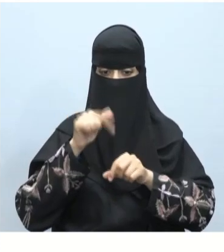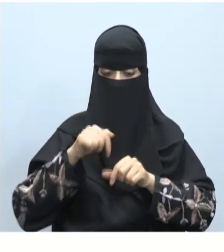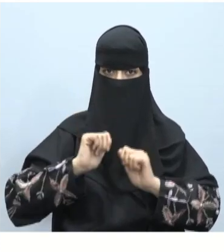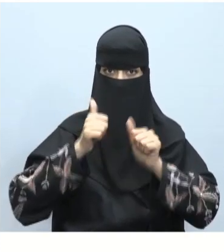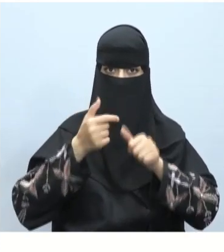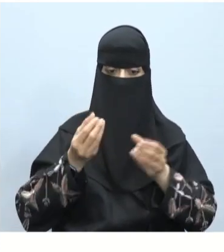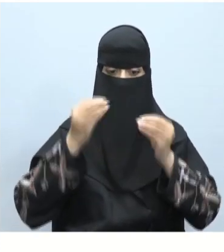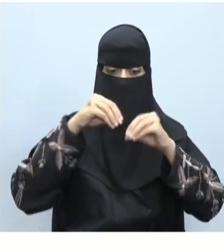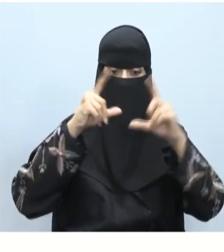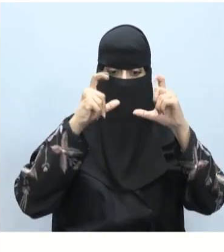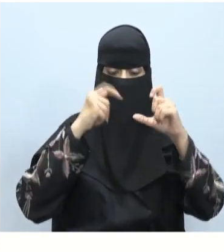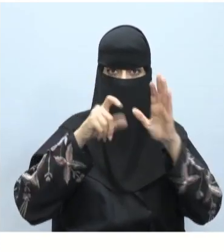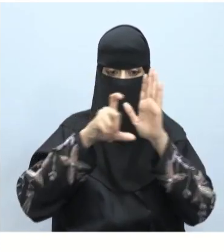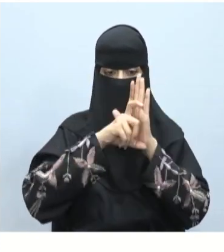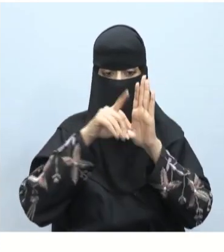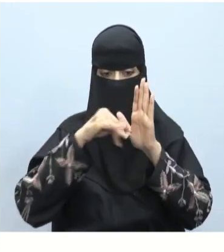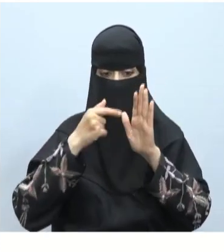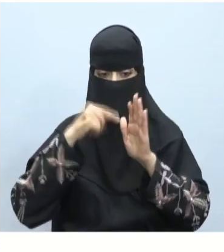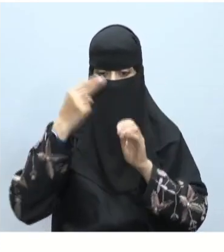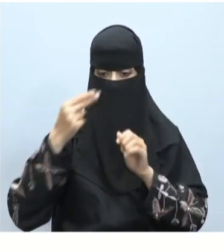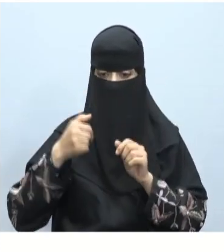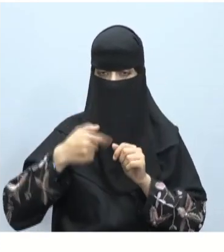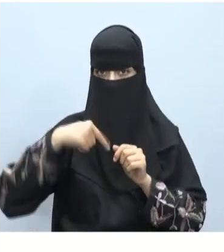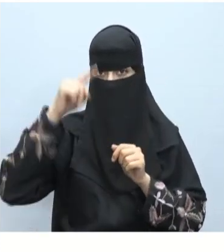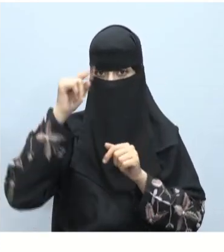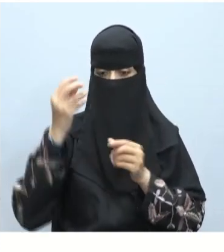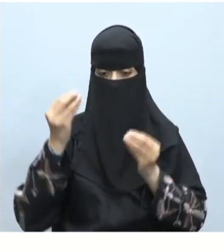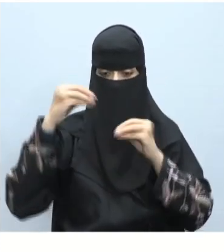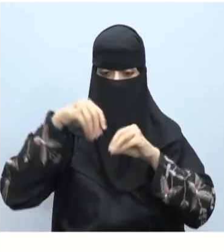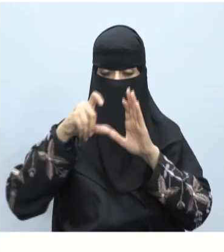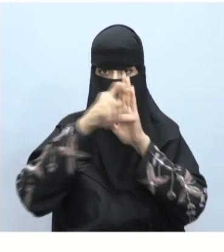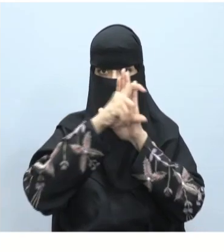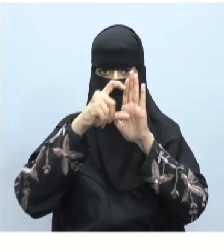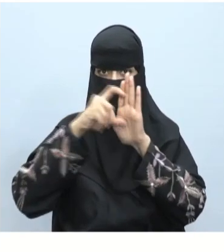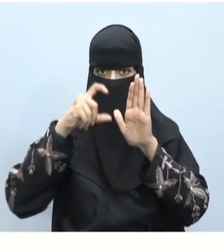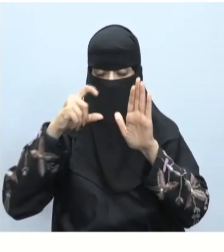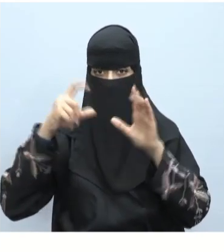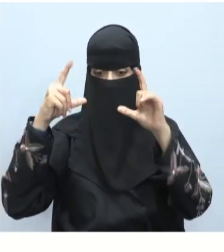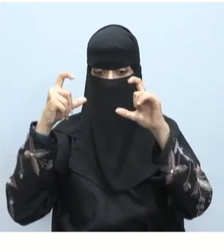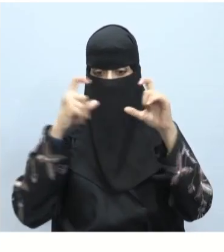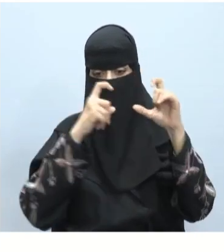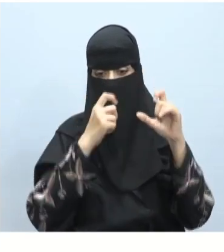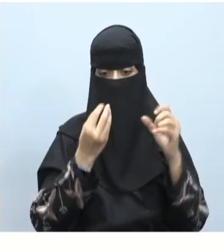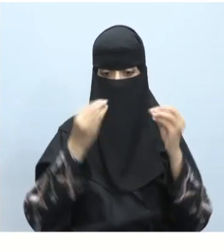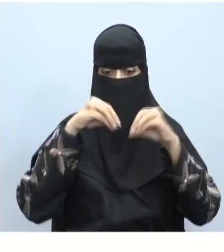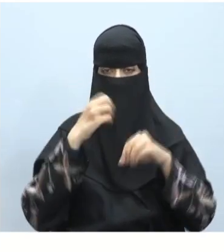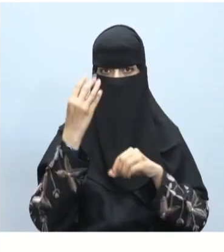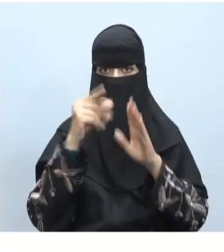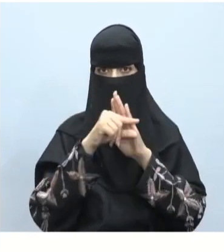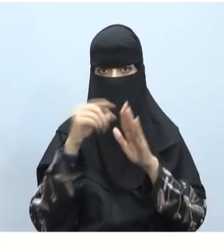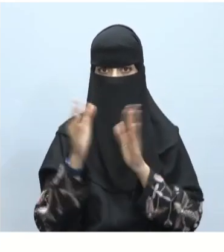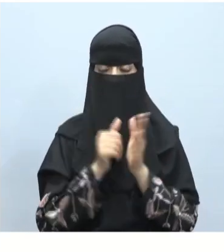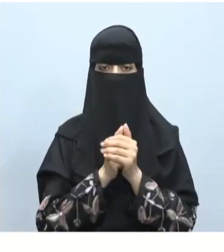الوحدة بعد أن أضفت تصميمك الخاص يمكنك إضافة الصور والنصوص هذا التصميم مثالي لإضافة أربع صور